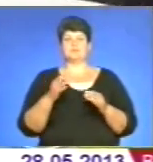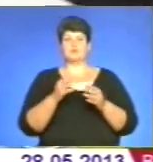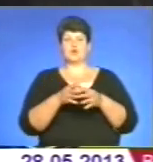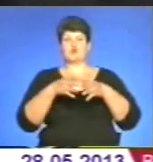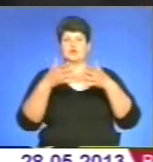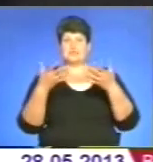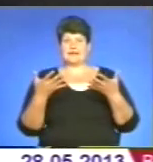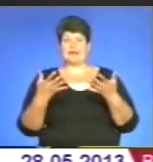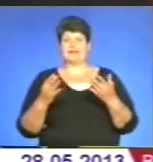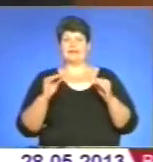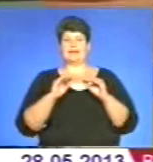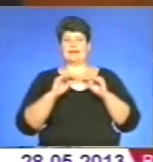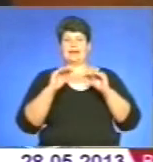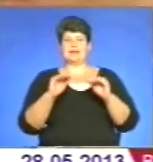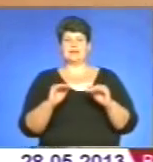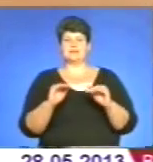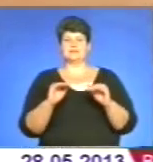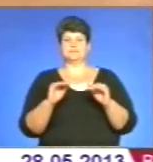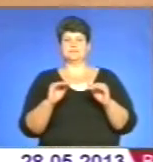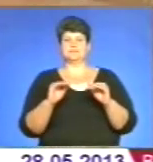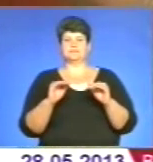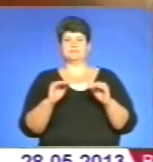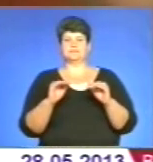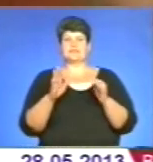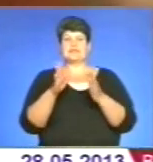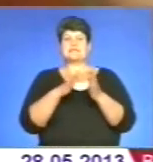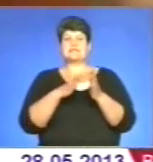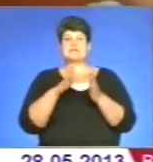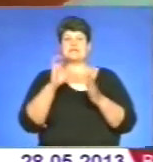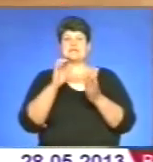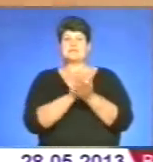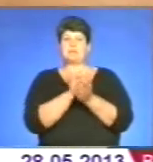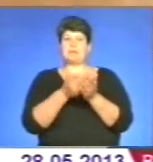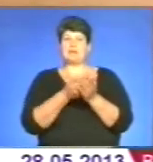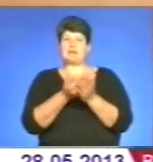нанести сметанку зверху.